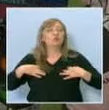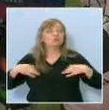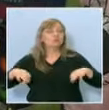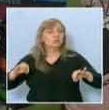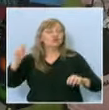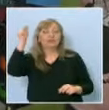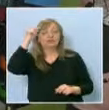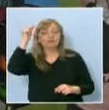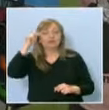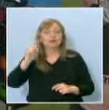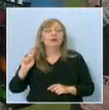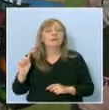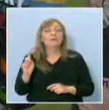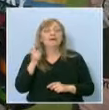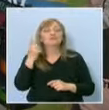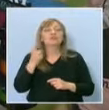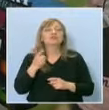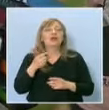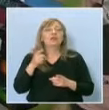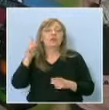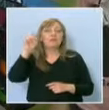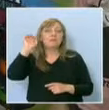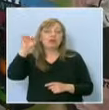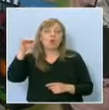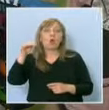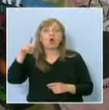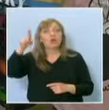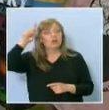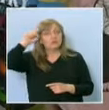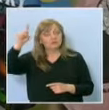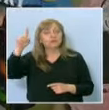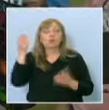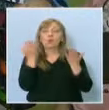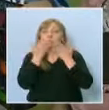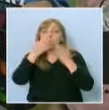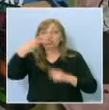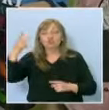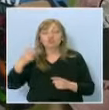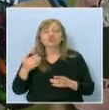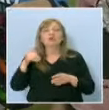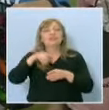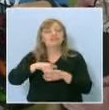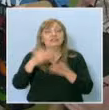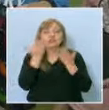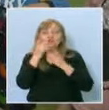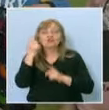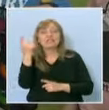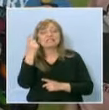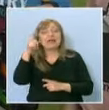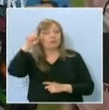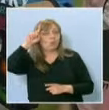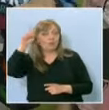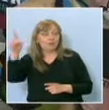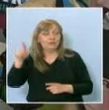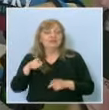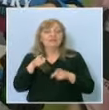България. Първо начално е било девическо училище, където са учили само момичета. В него